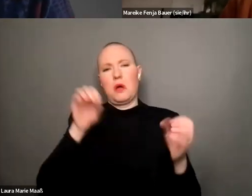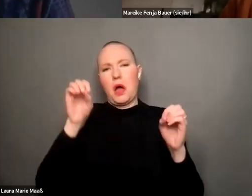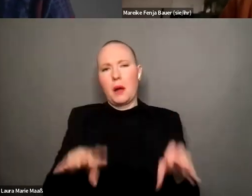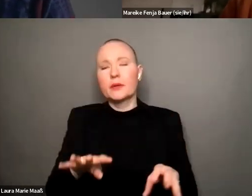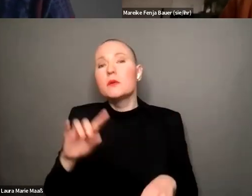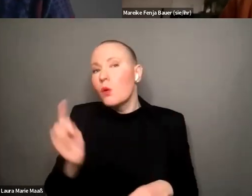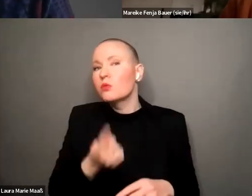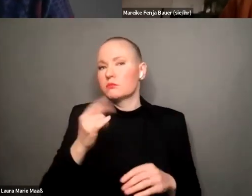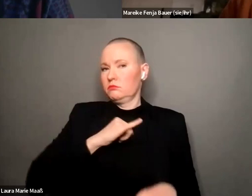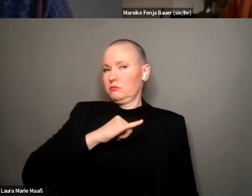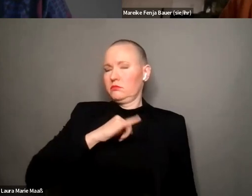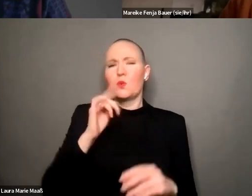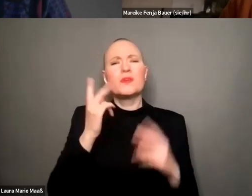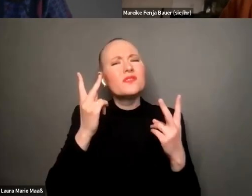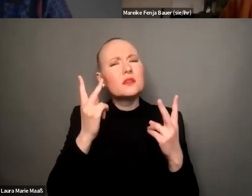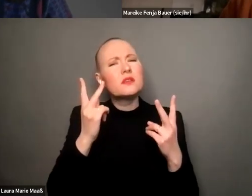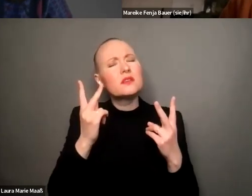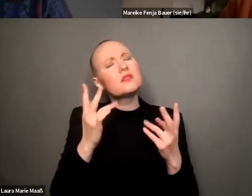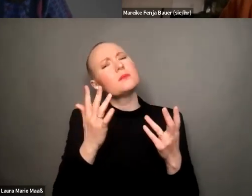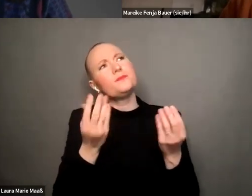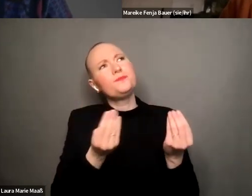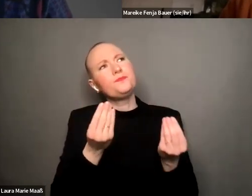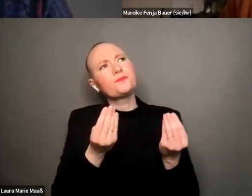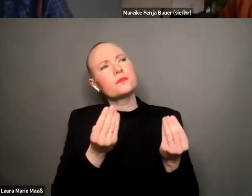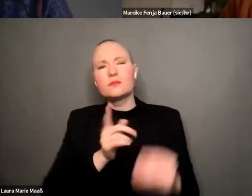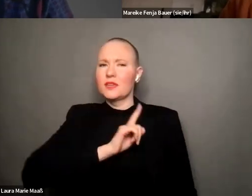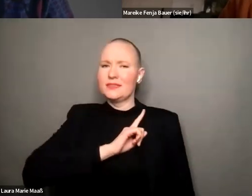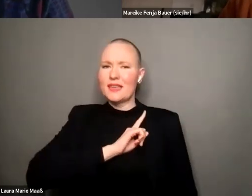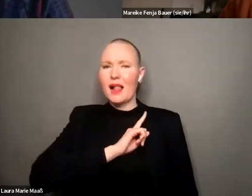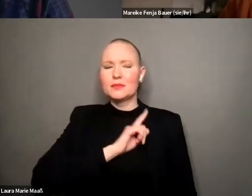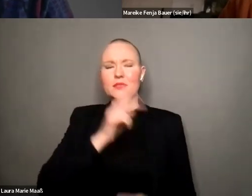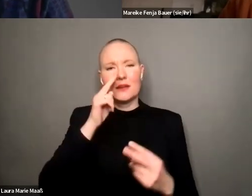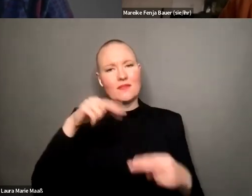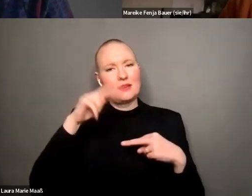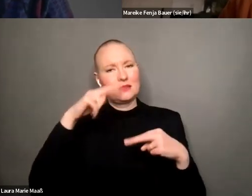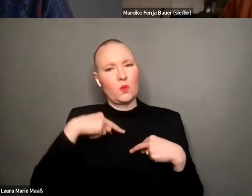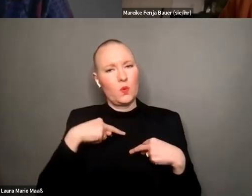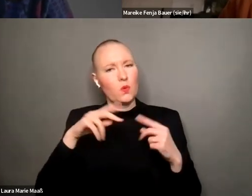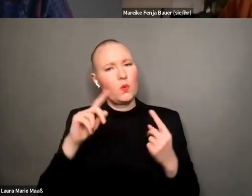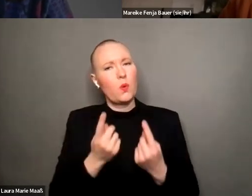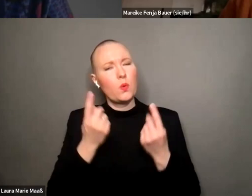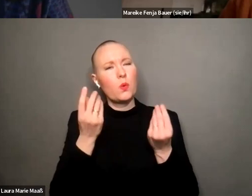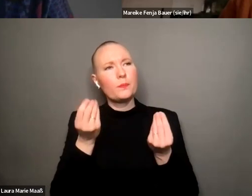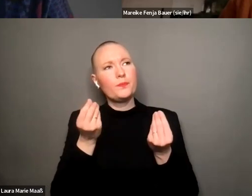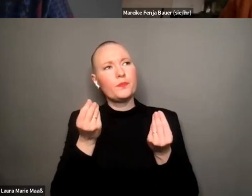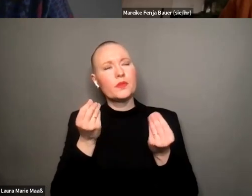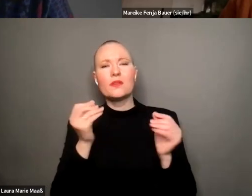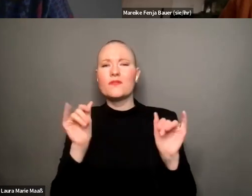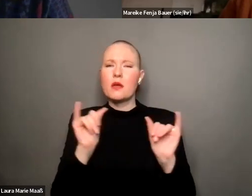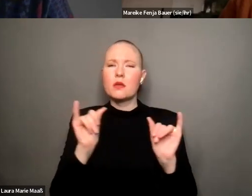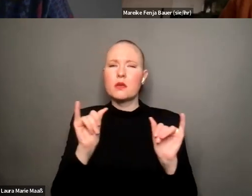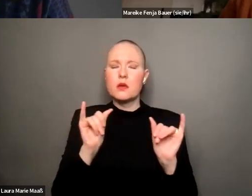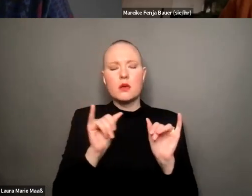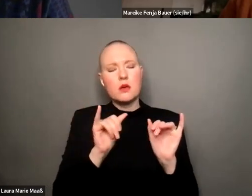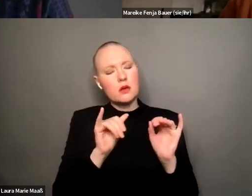ja auch immer wieder wichtig dass wir uns da glaube ich selbst auch reflektieren welchen kanal man denn dann